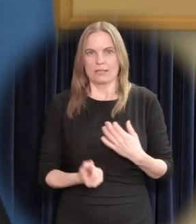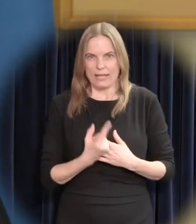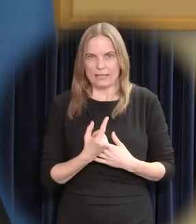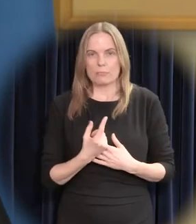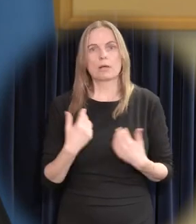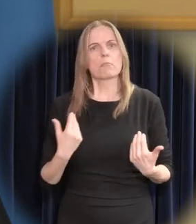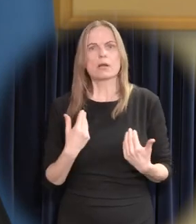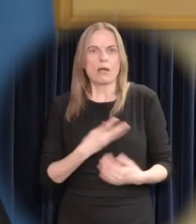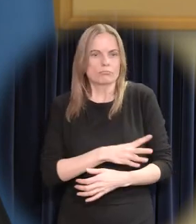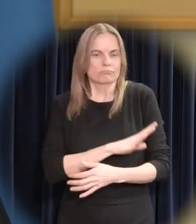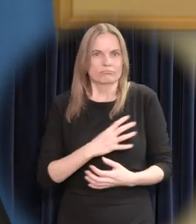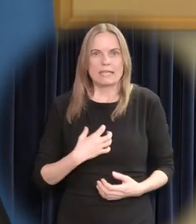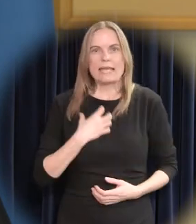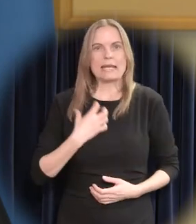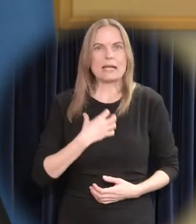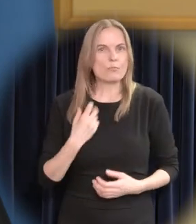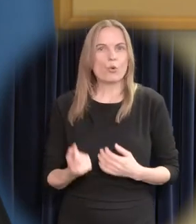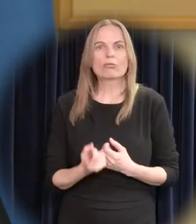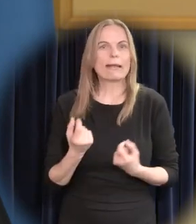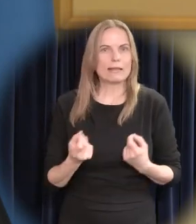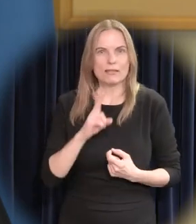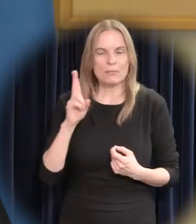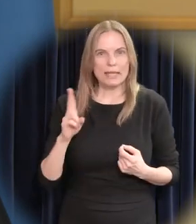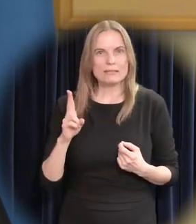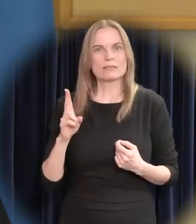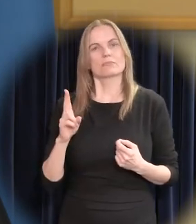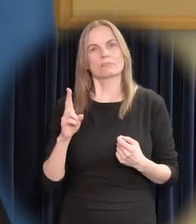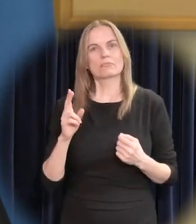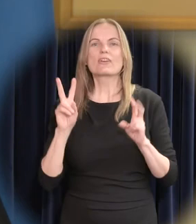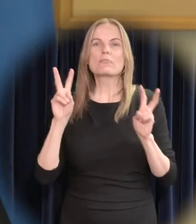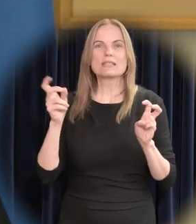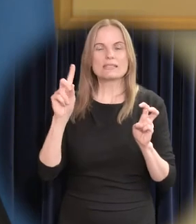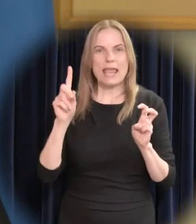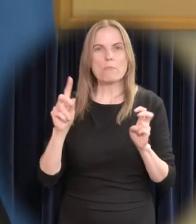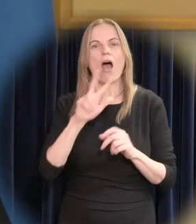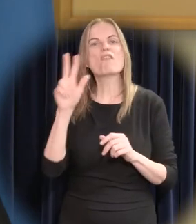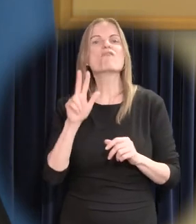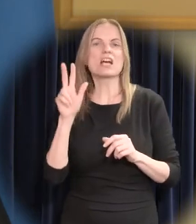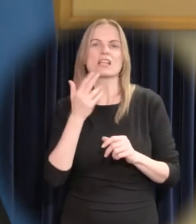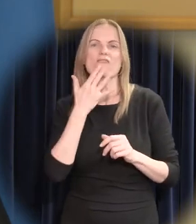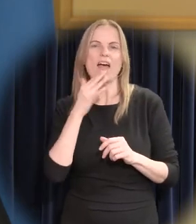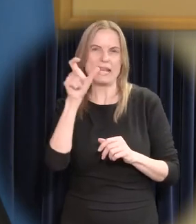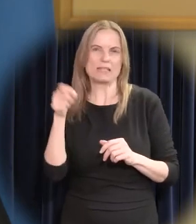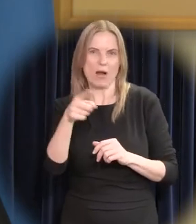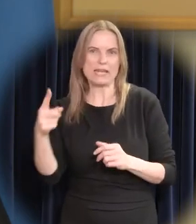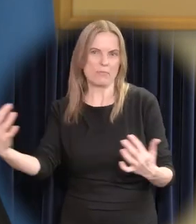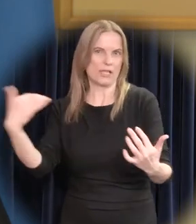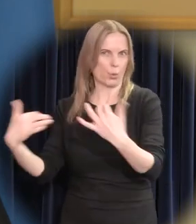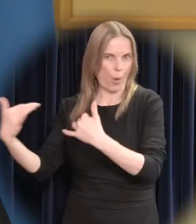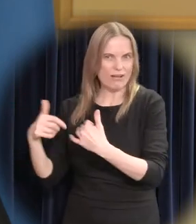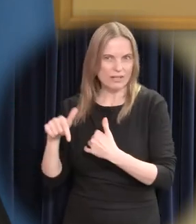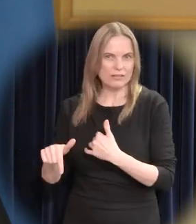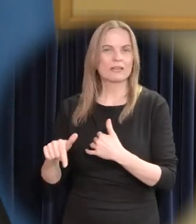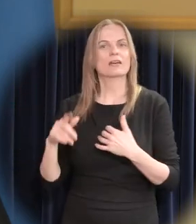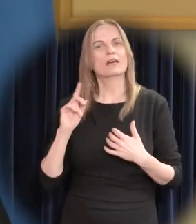ajada eelkõige võõramaalastega. Kuid võõramaalasi meil palju ei ole. See pärast suunatakse hirme viha, need käivad